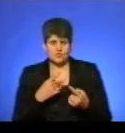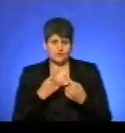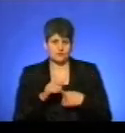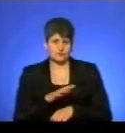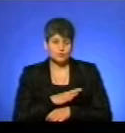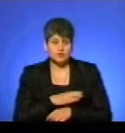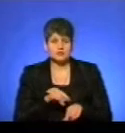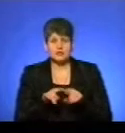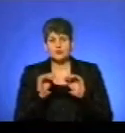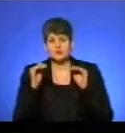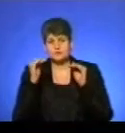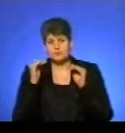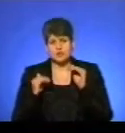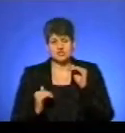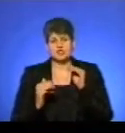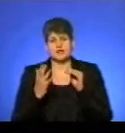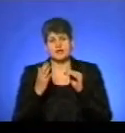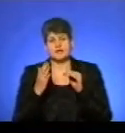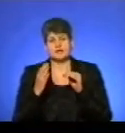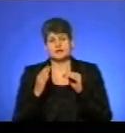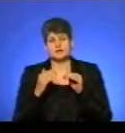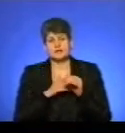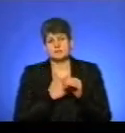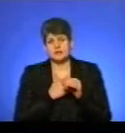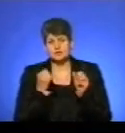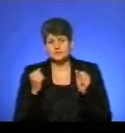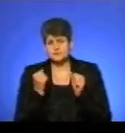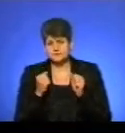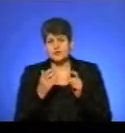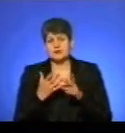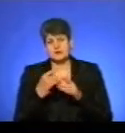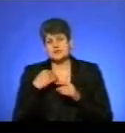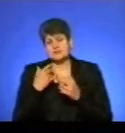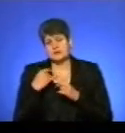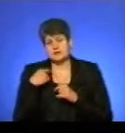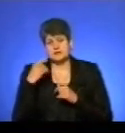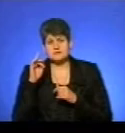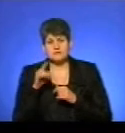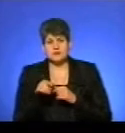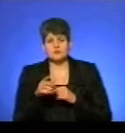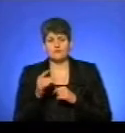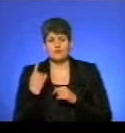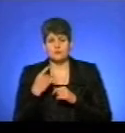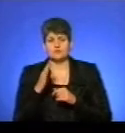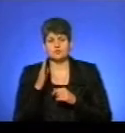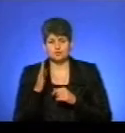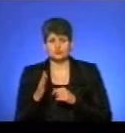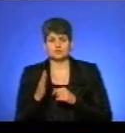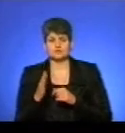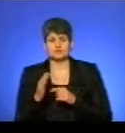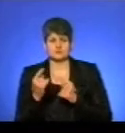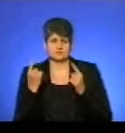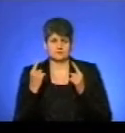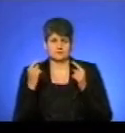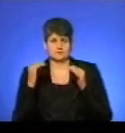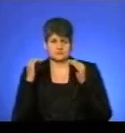Також пониження температури. Наскільки я знаю, за повідомленнями Українського гідрометцентру, в області буде спостерігатися значне